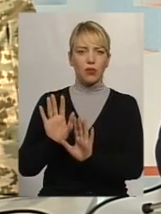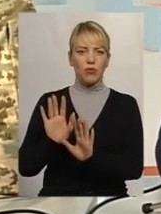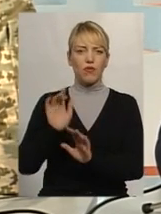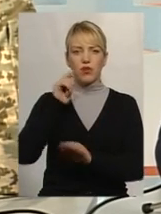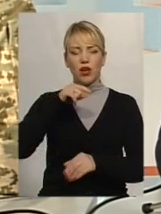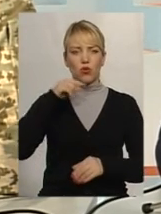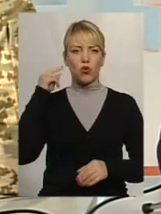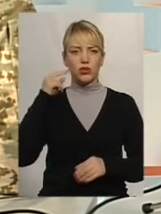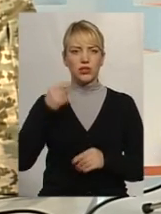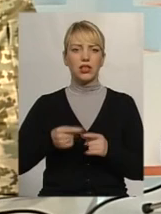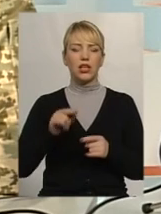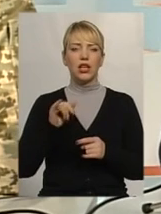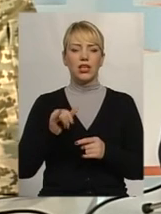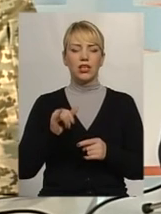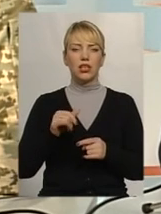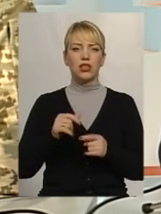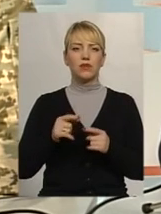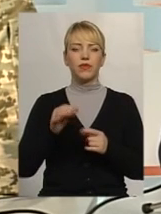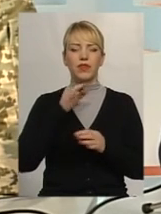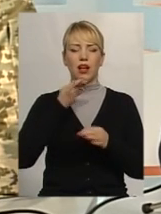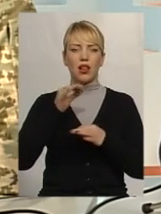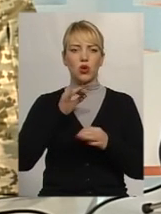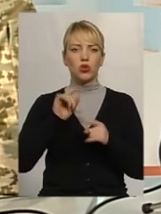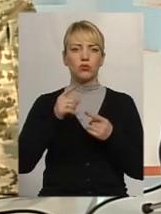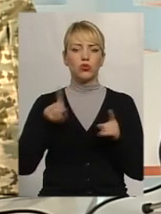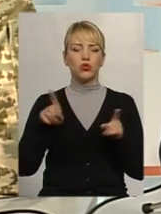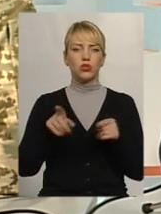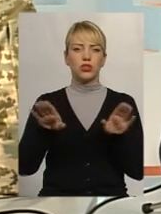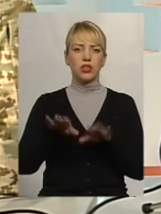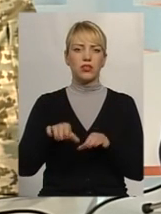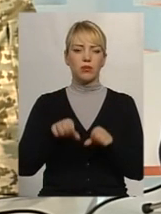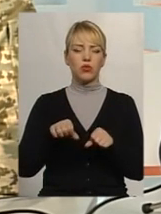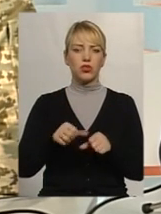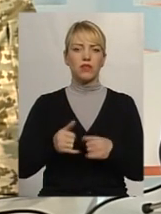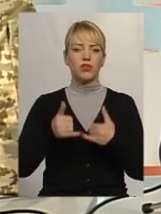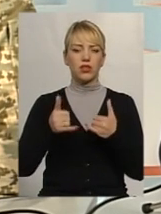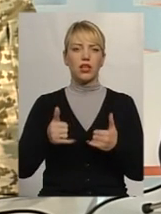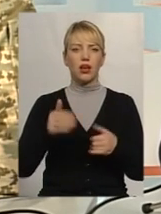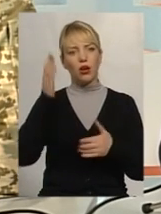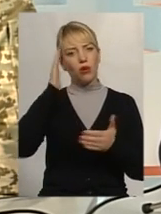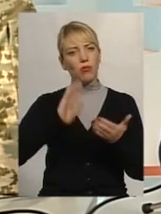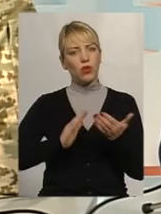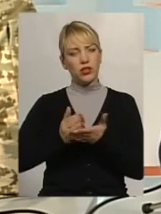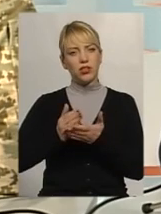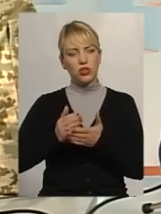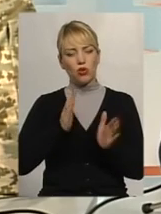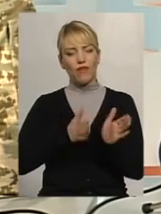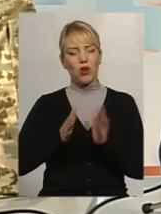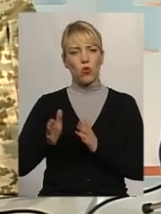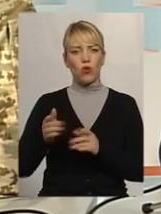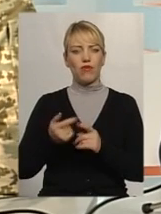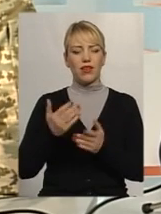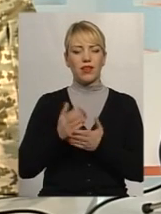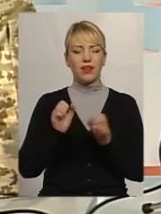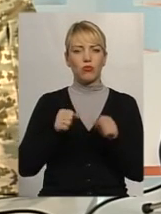в тому числі через підтримку України. І діалог, тому що залишається можливість для політичного врегулювання, є можливість для